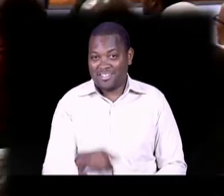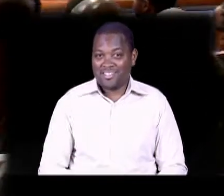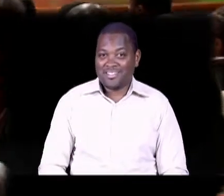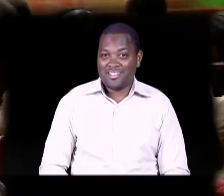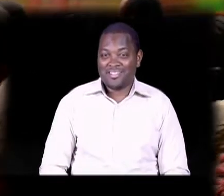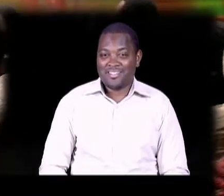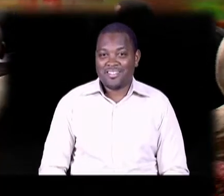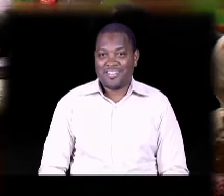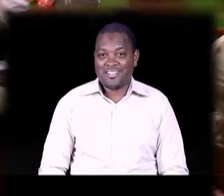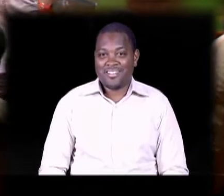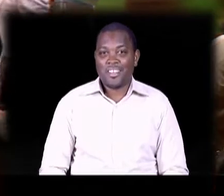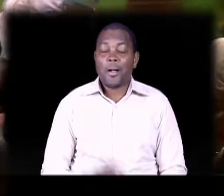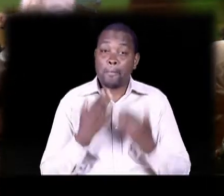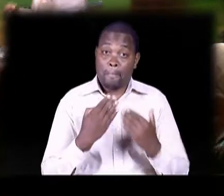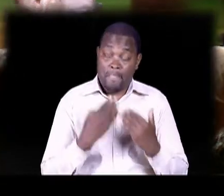Asante